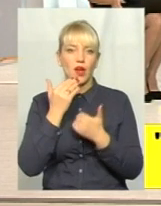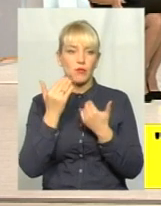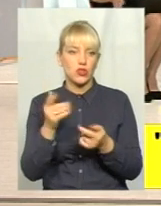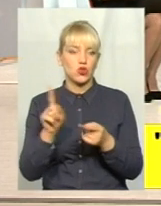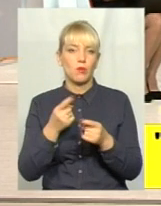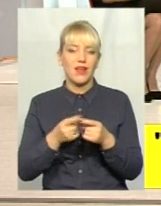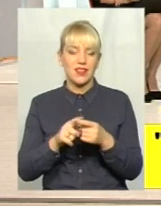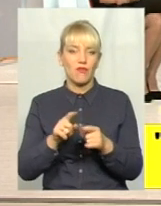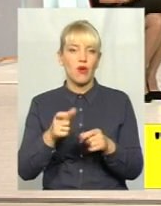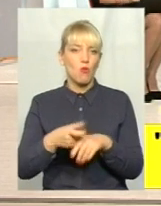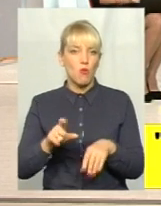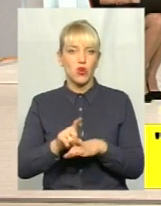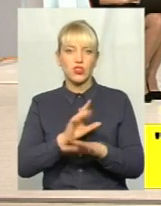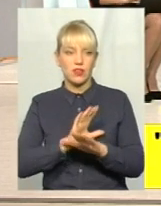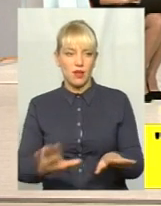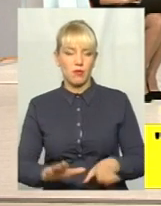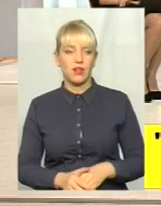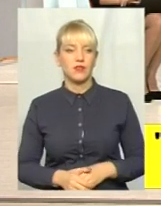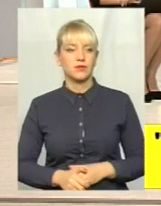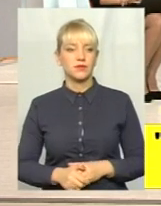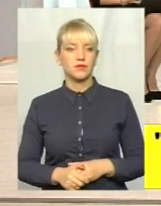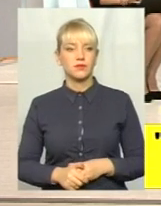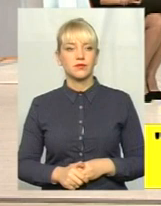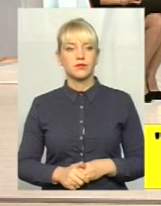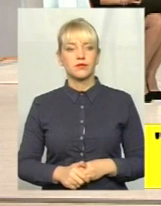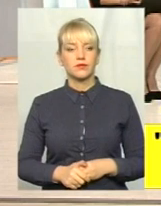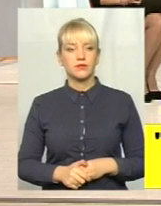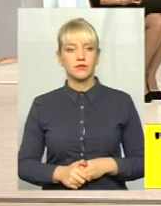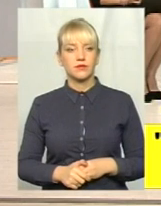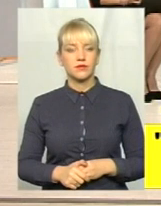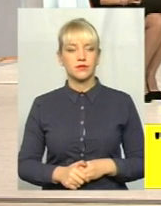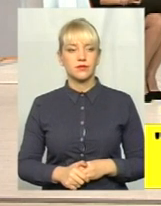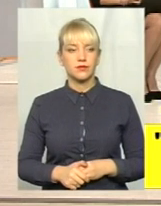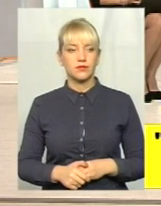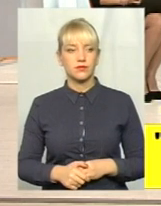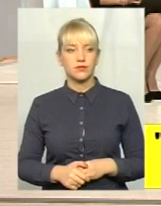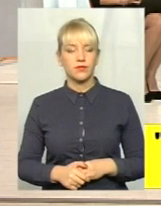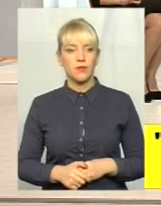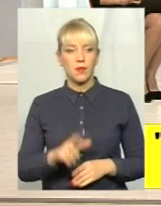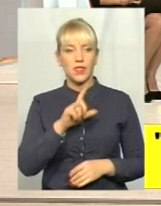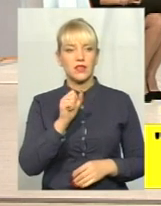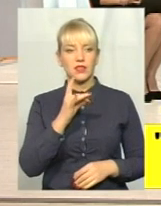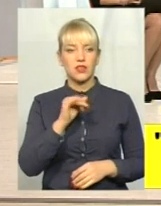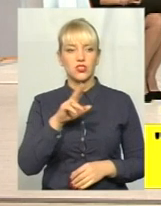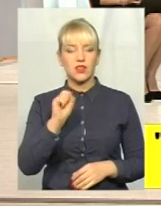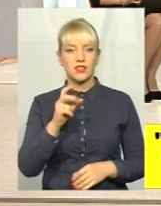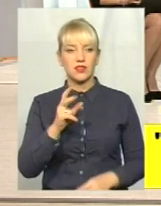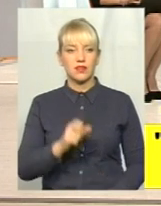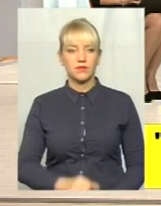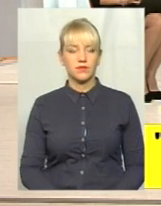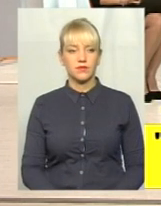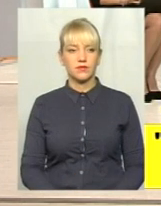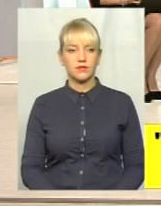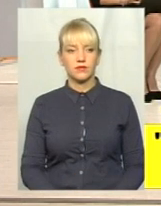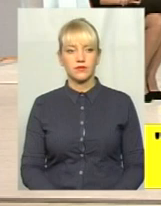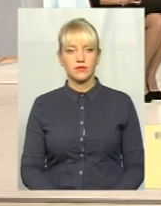щоб цього більше не було? Дякуємо за питання. Прошу. Одразу би сказали. На Зарічанський. Десь на Зарічанський. Значить,